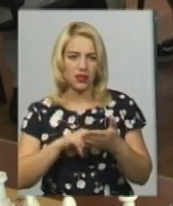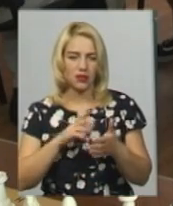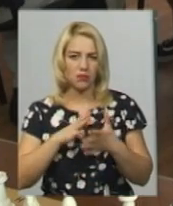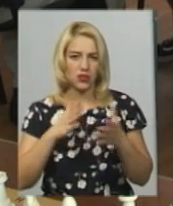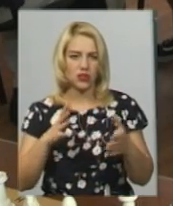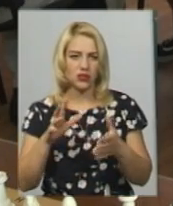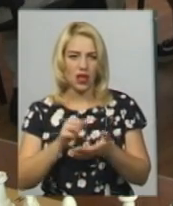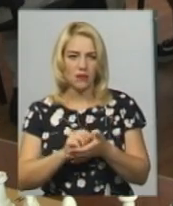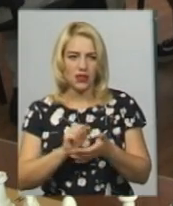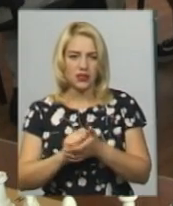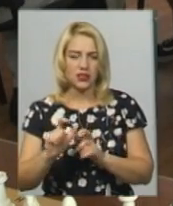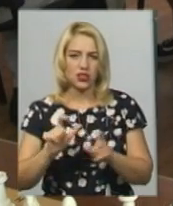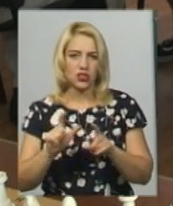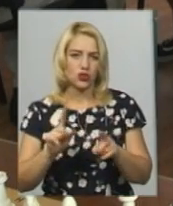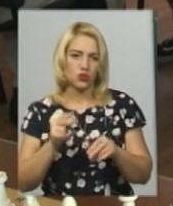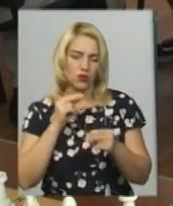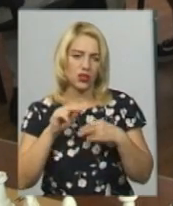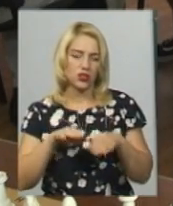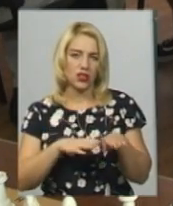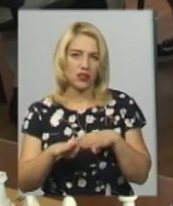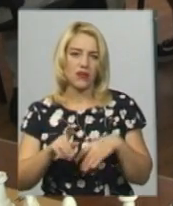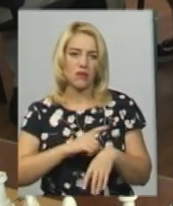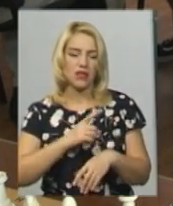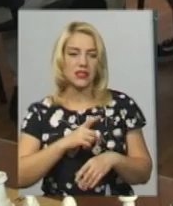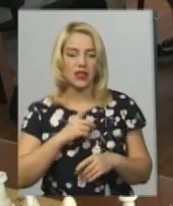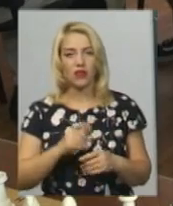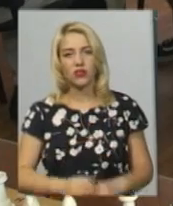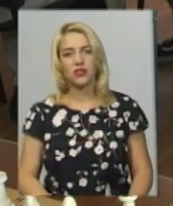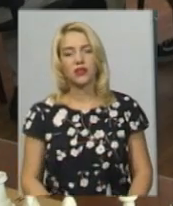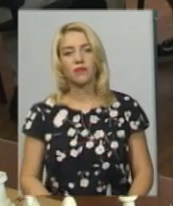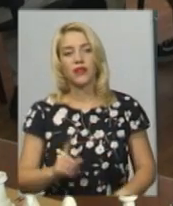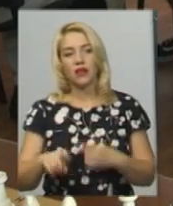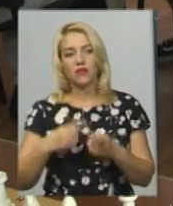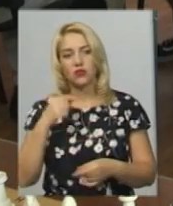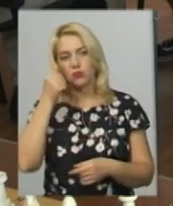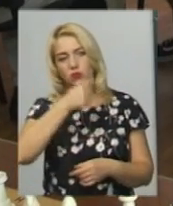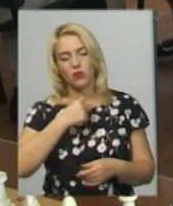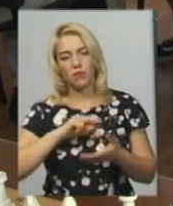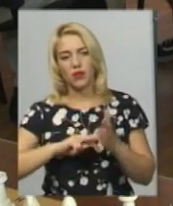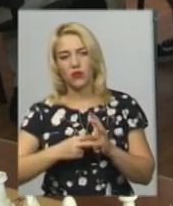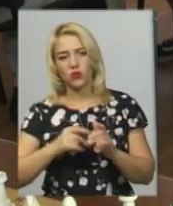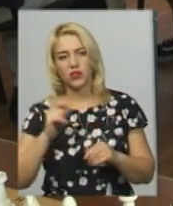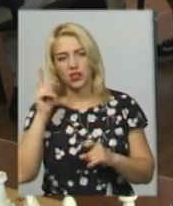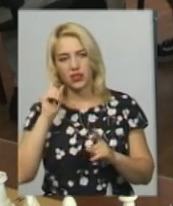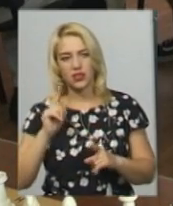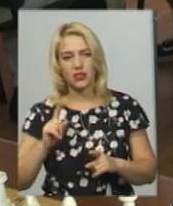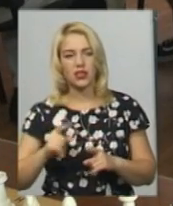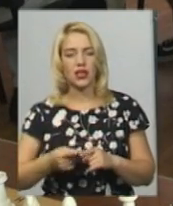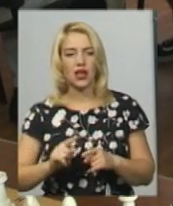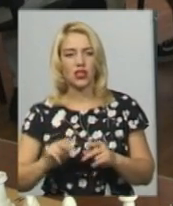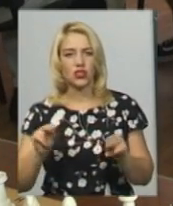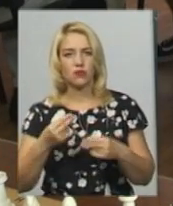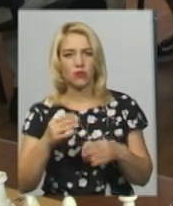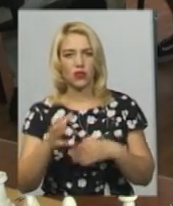займатися шахами, щоб покращити рівень майстерності. Ну, в наступному році планується в Ізраїлі чемпіонат світу, то дуже